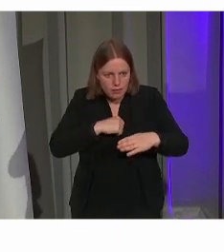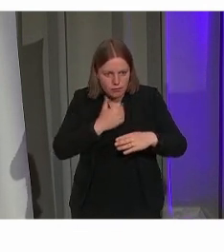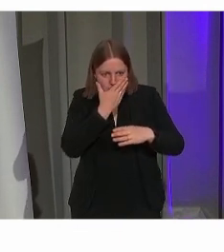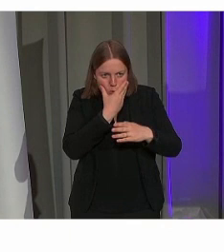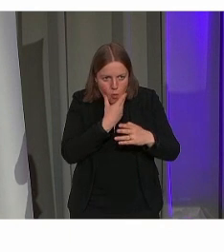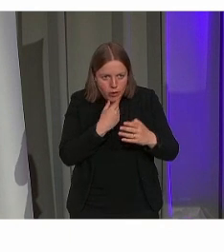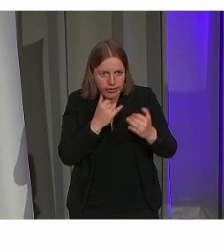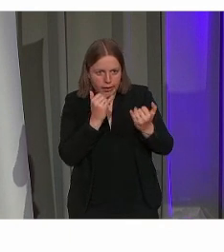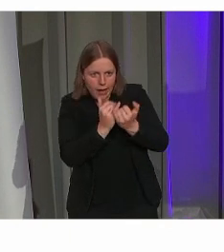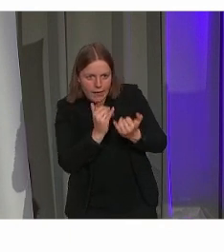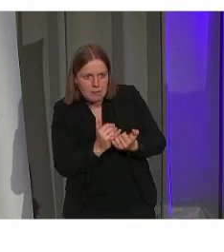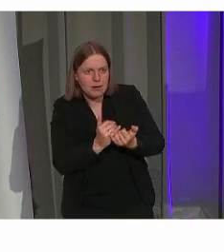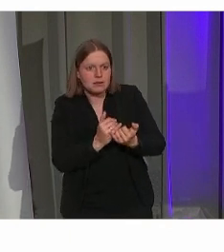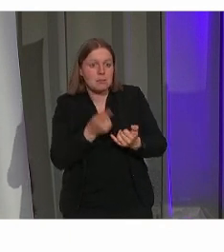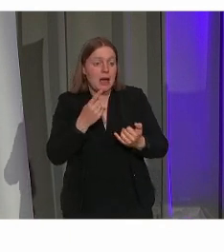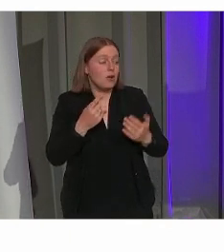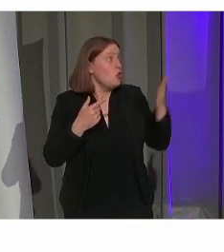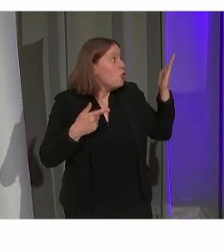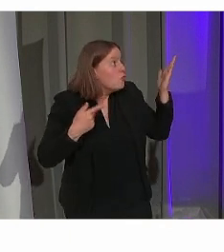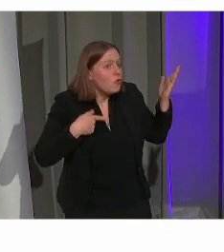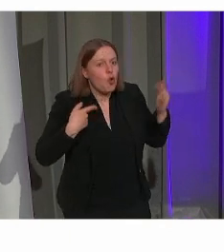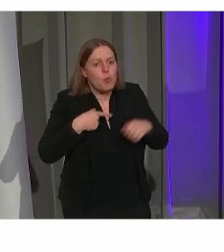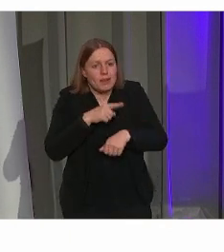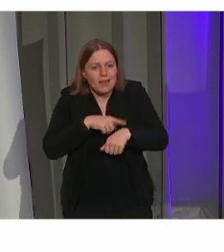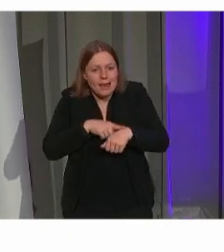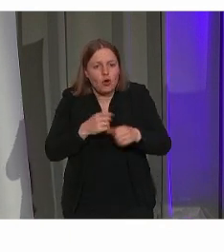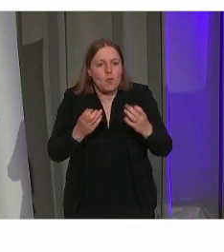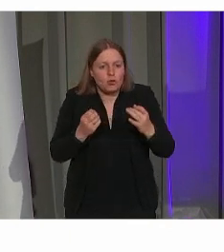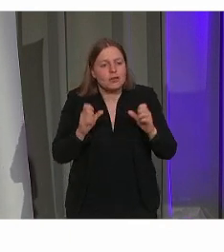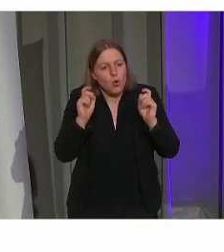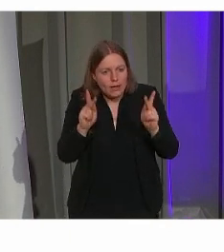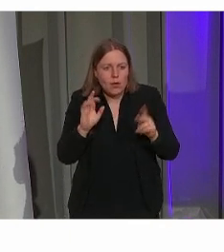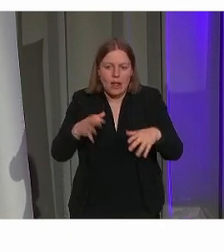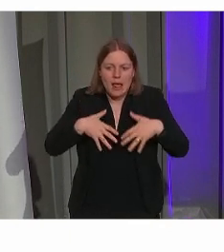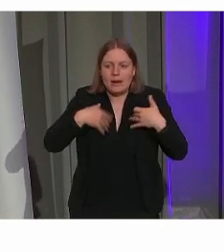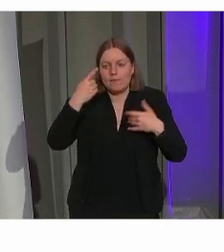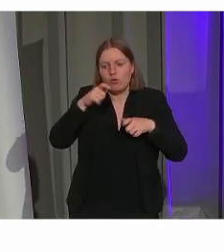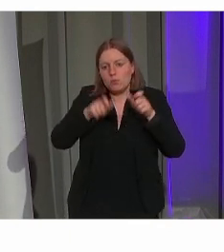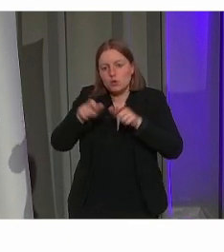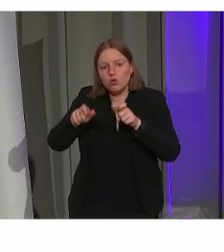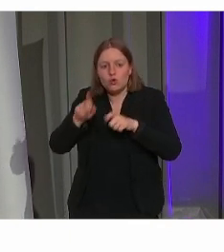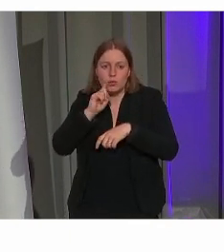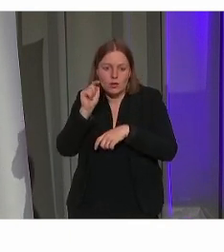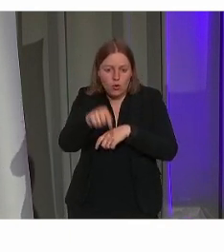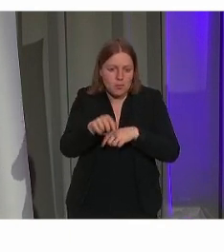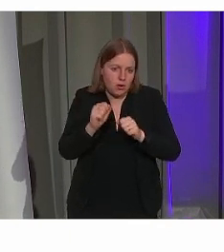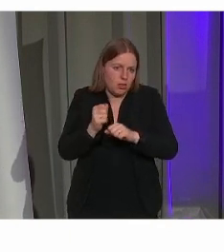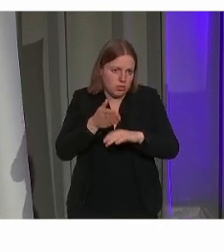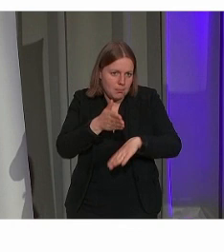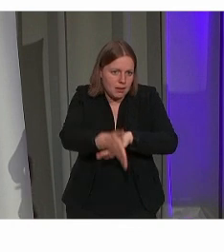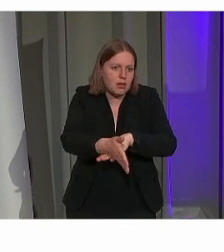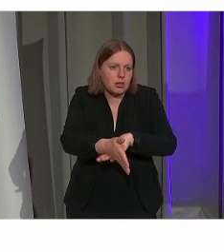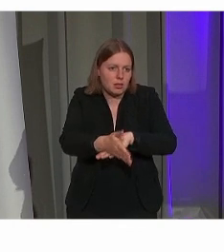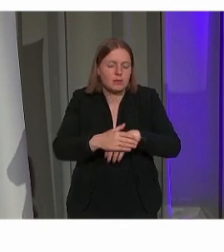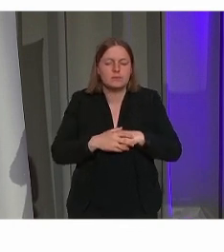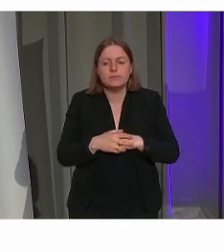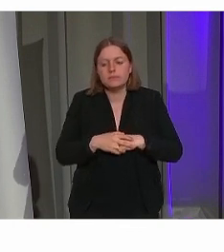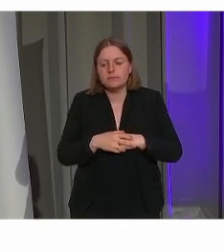maar als tijdelijke oplossing is het toch wel aangenaam voor gebruikers om een pand te kunnen binnengaan.